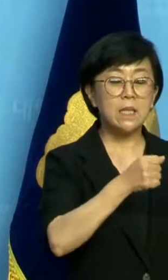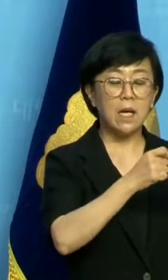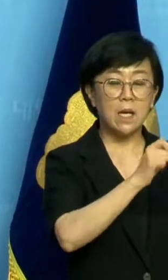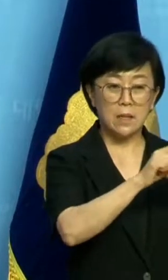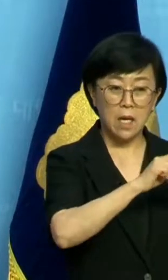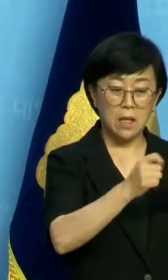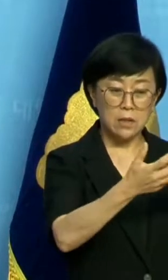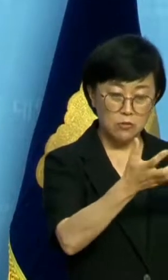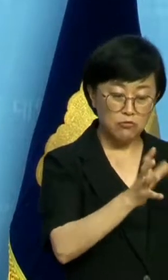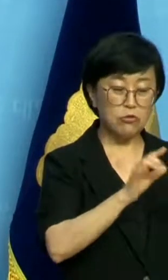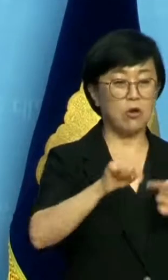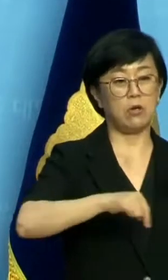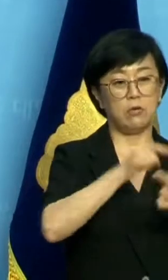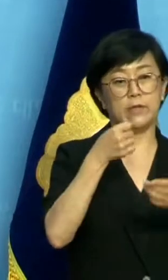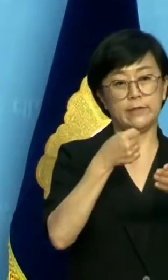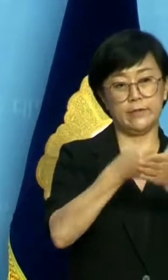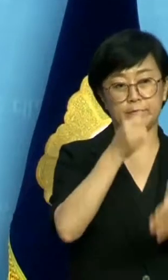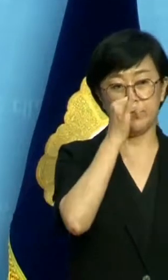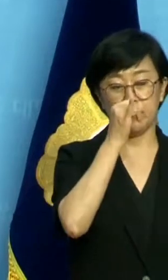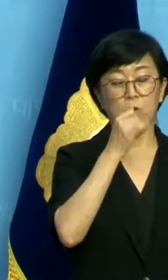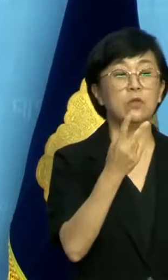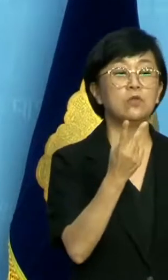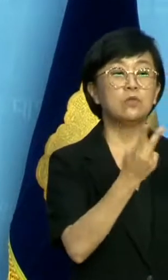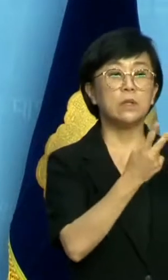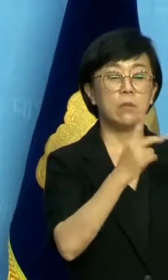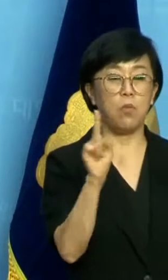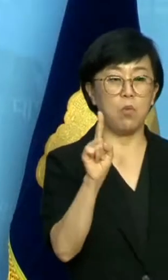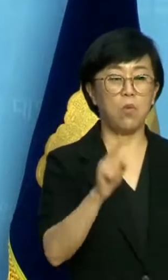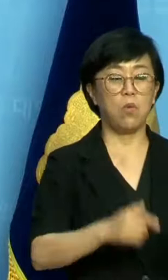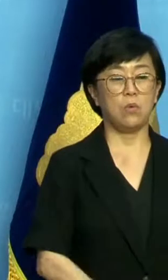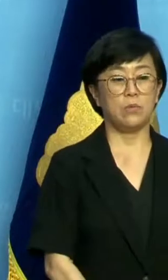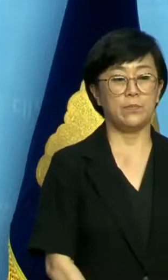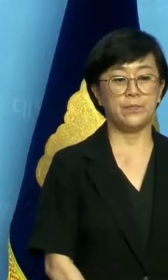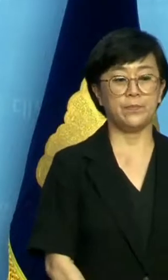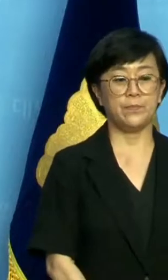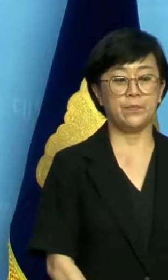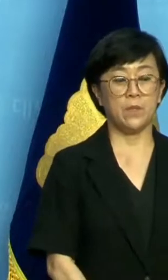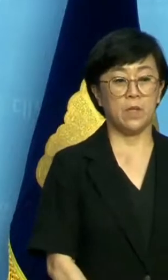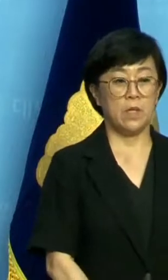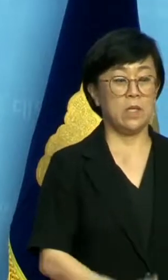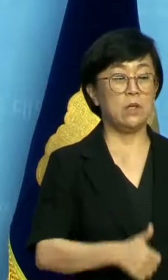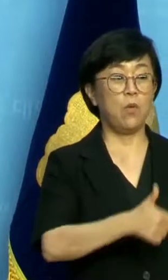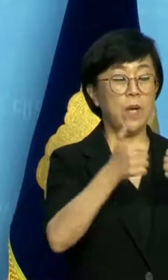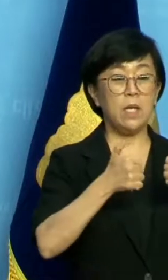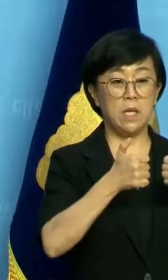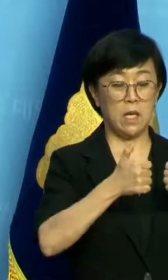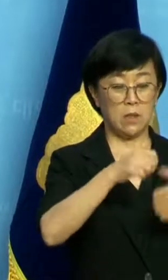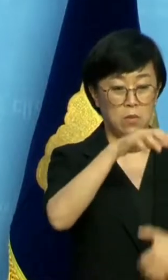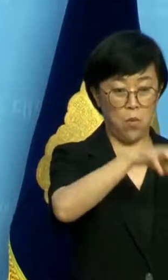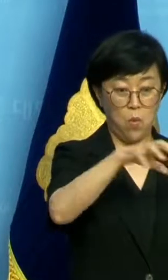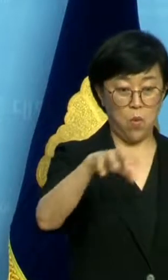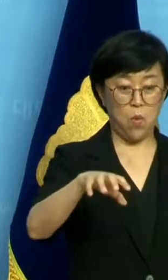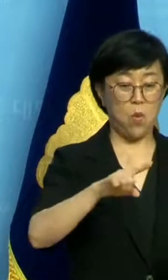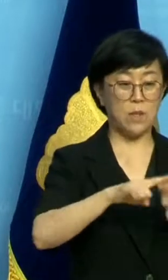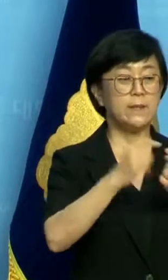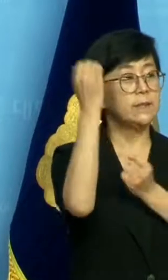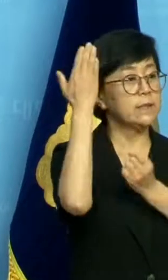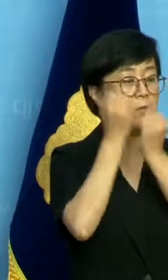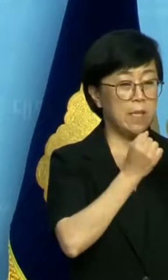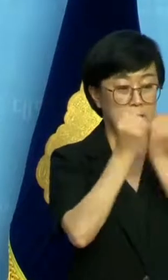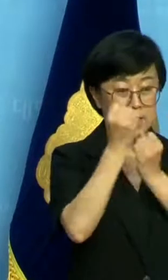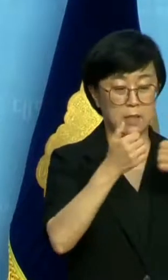했습니다 두 번째로 의원회 간 회의실과 세미나실의 경우